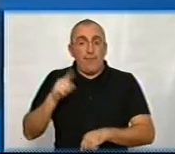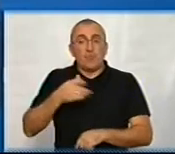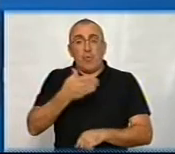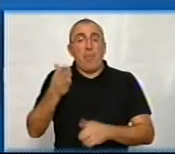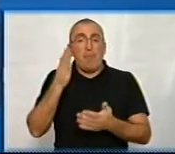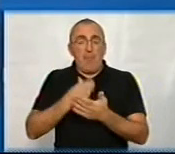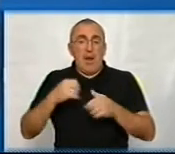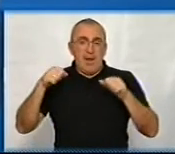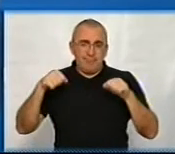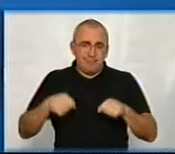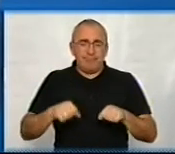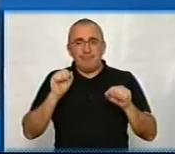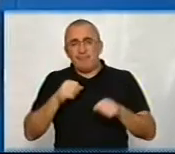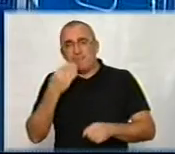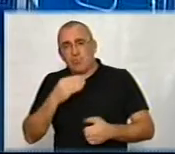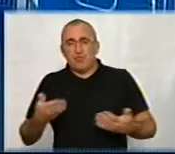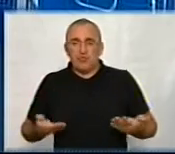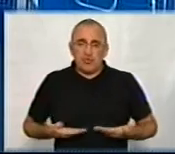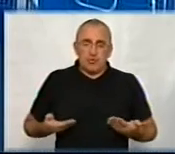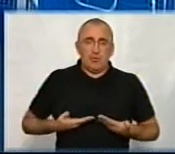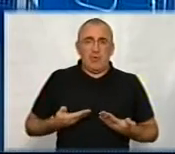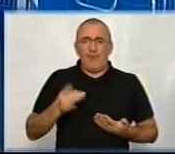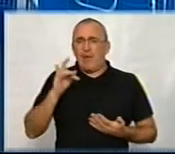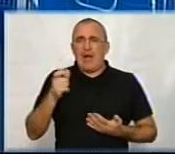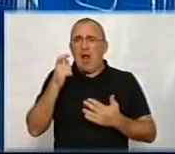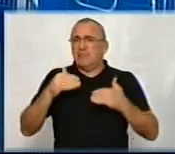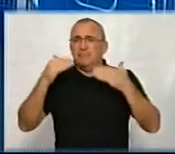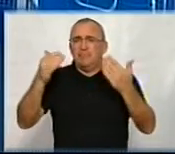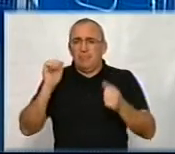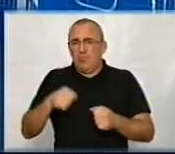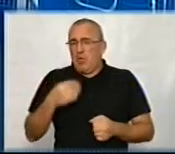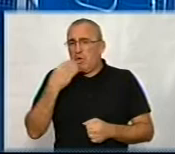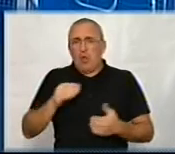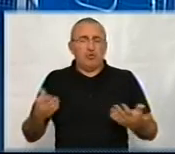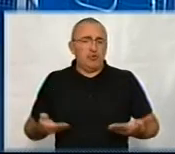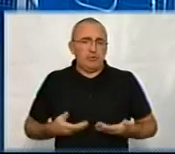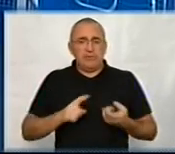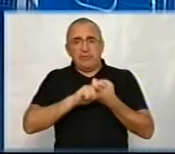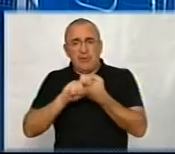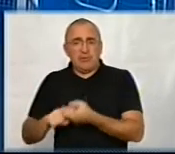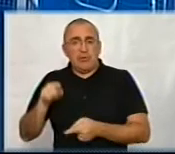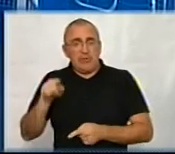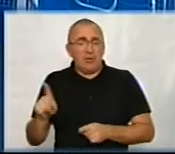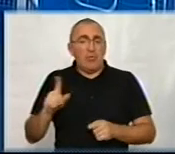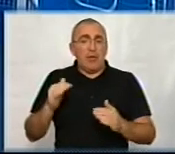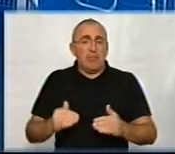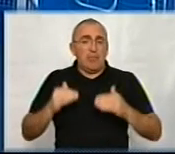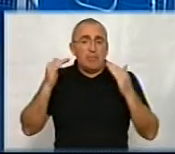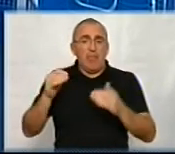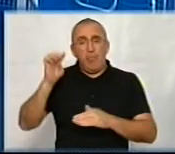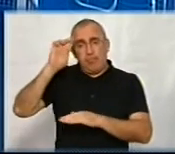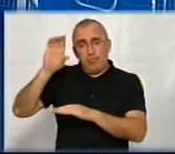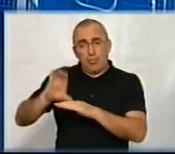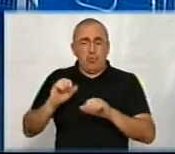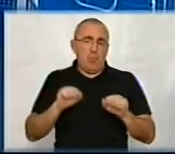вони мають кращу можливість жити, в рази, дійсно, в рази в деяких громадах можна краще жити, в зв'язку з тим, наскільки збільшилися їхні бюджетні